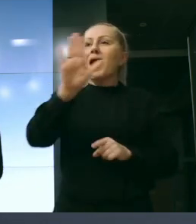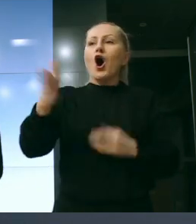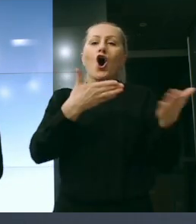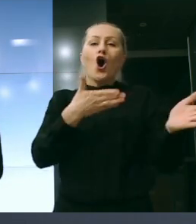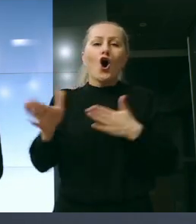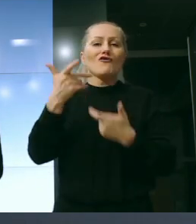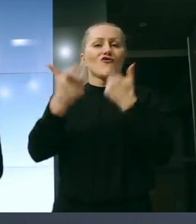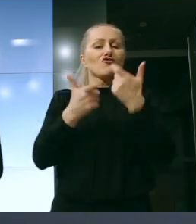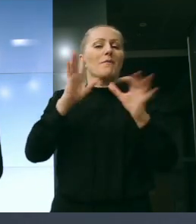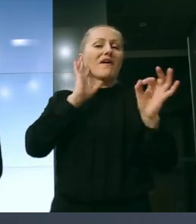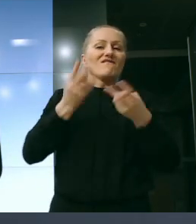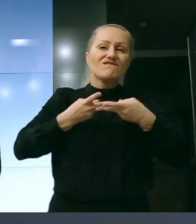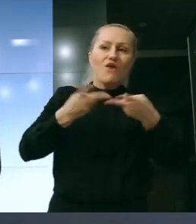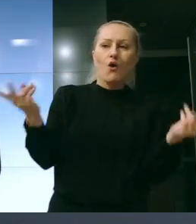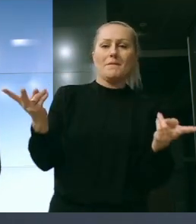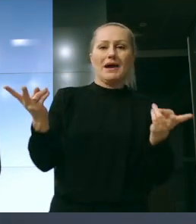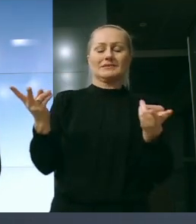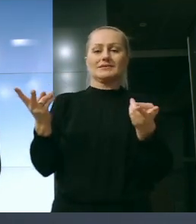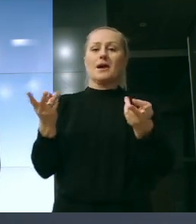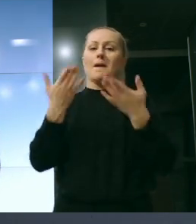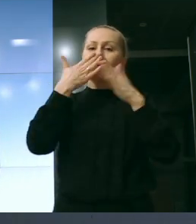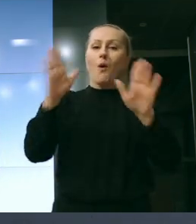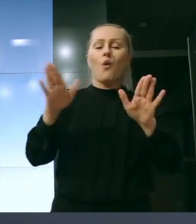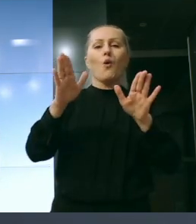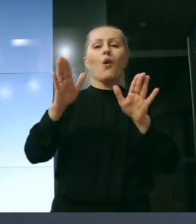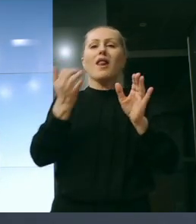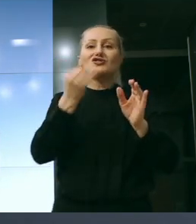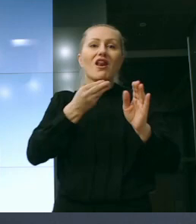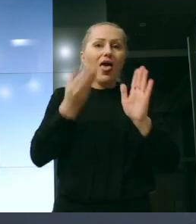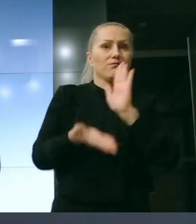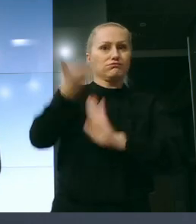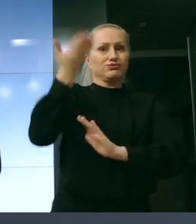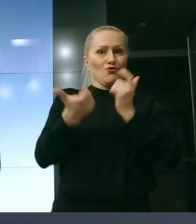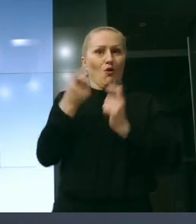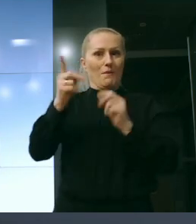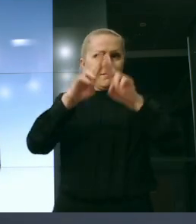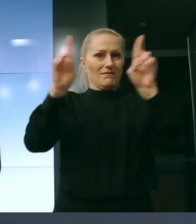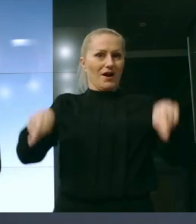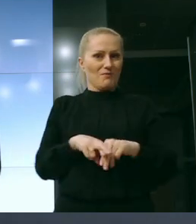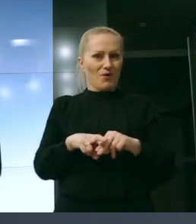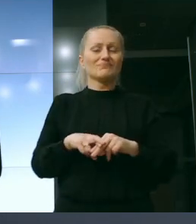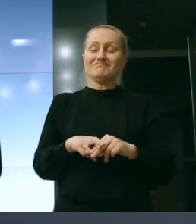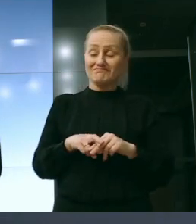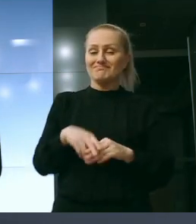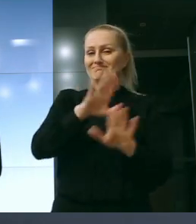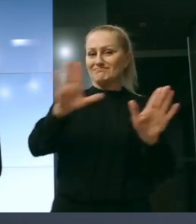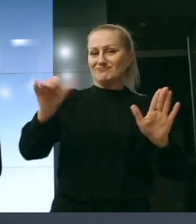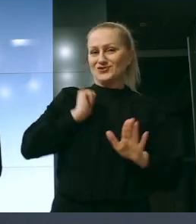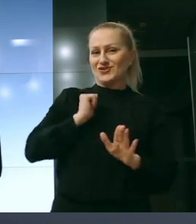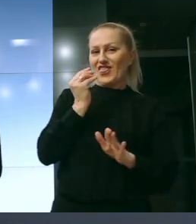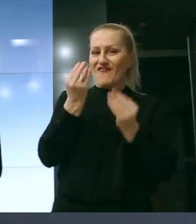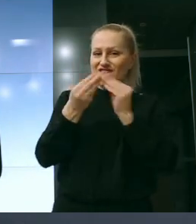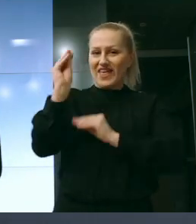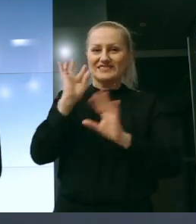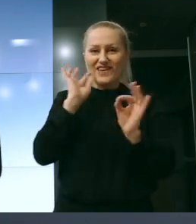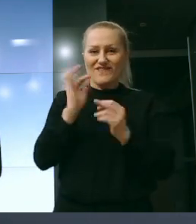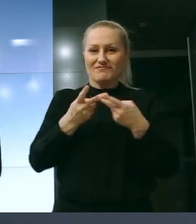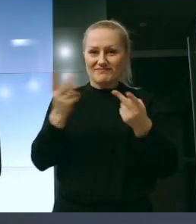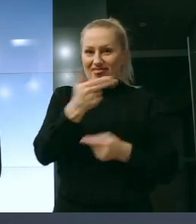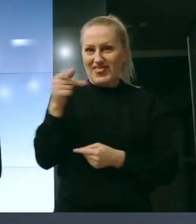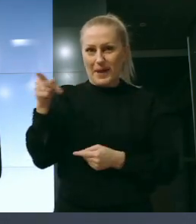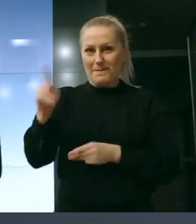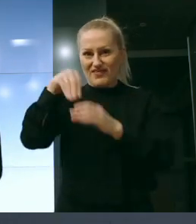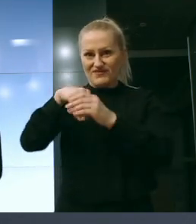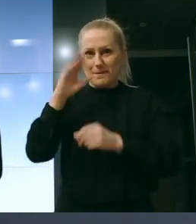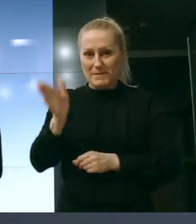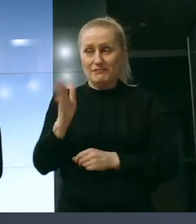dzielić informacją, żeby doskonalić raportowanie. Także czekajcie Państwo na więcej informacji w temacie. Myślę, że